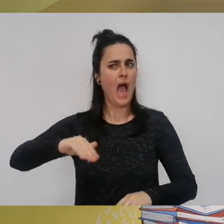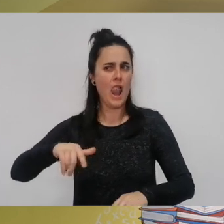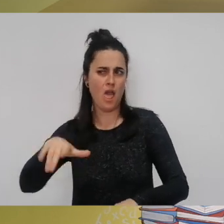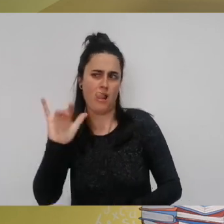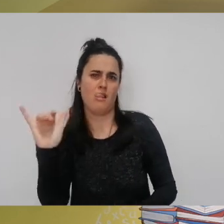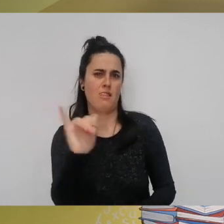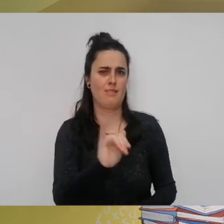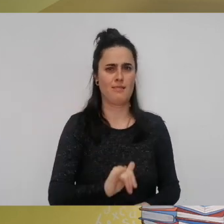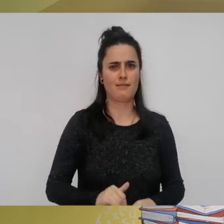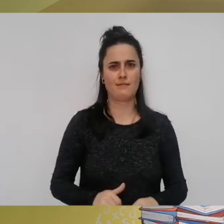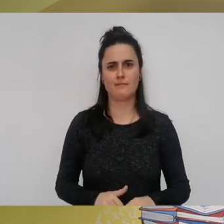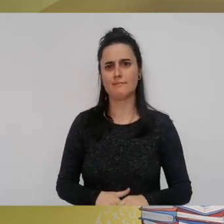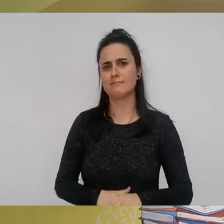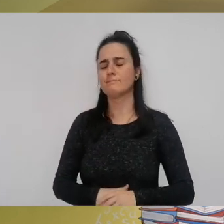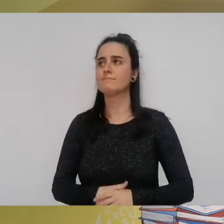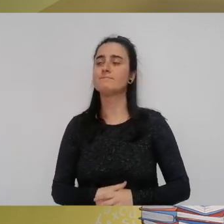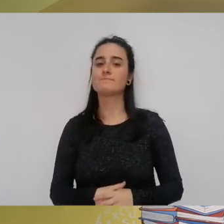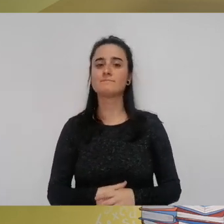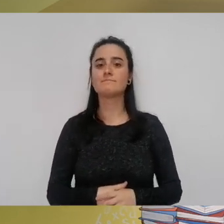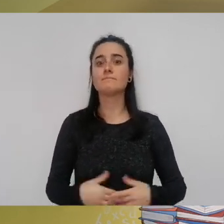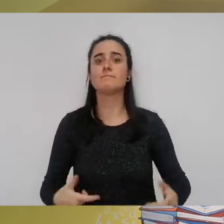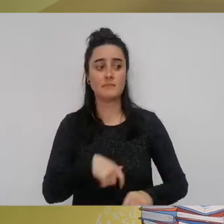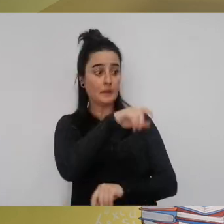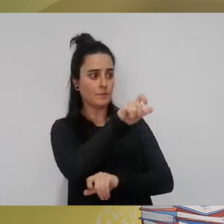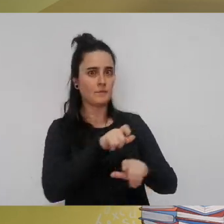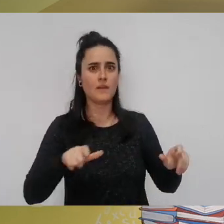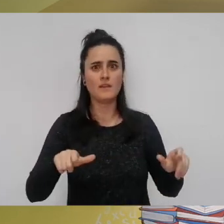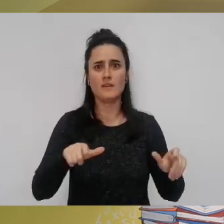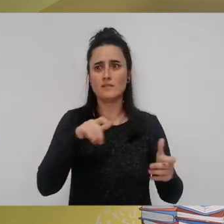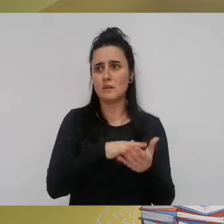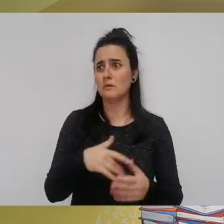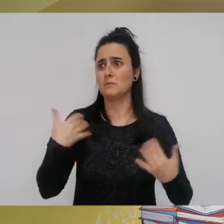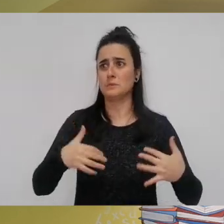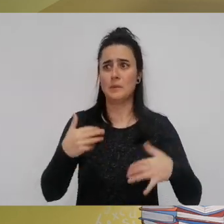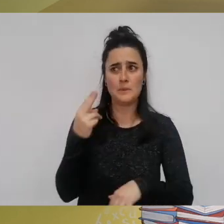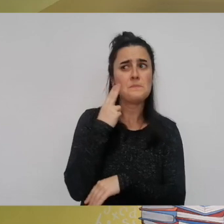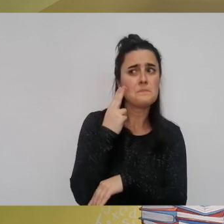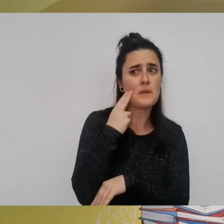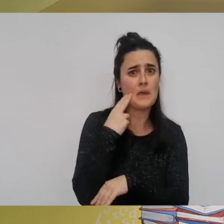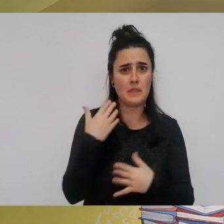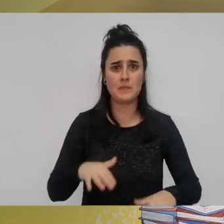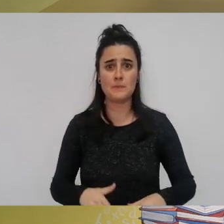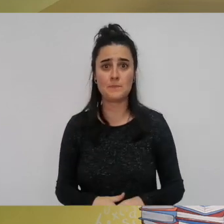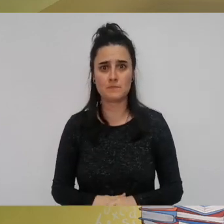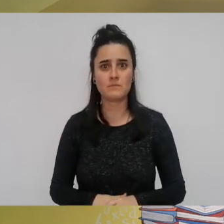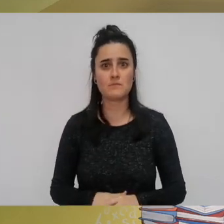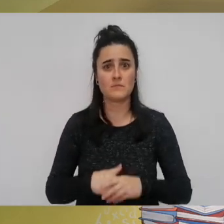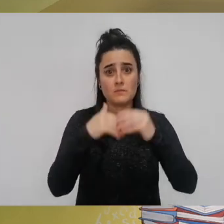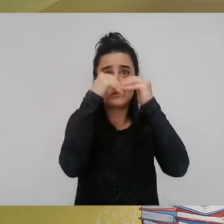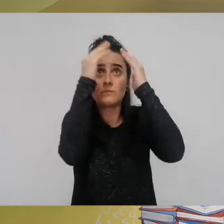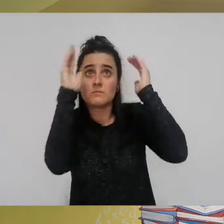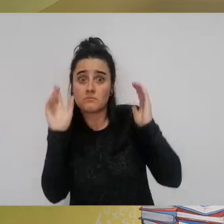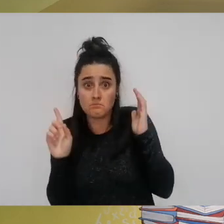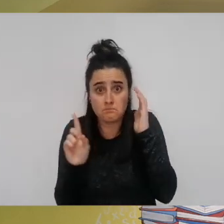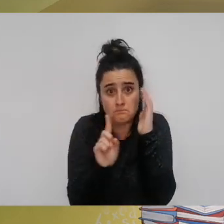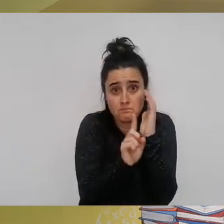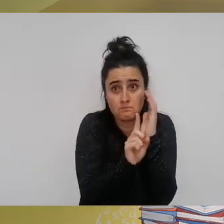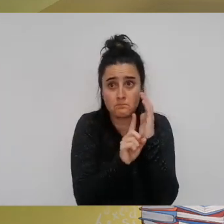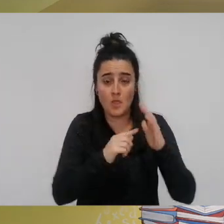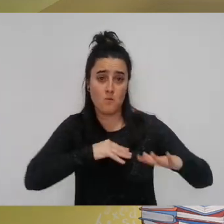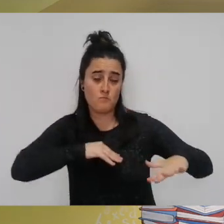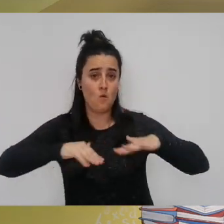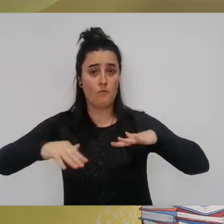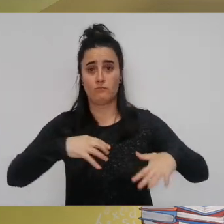biurri eta txar guztiak eta pertsonak antxezu denbeti ikaratuta kobazulotik mugitu